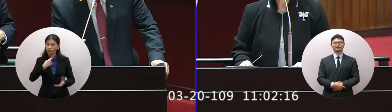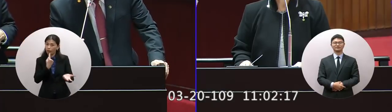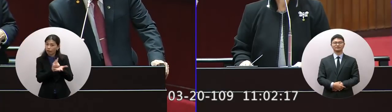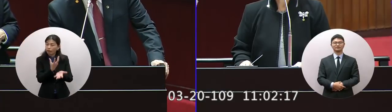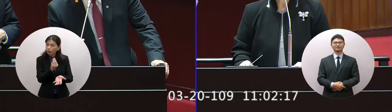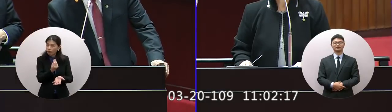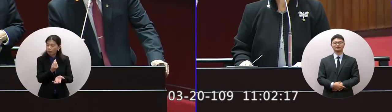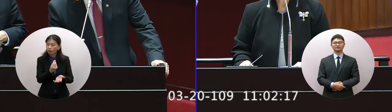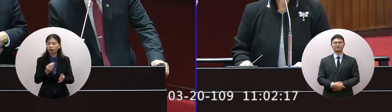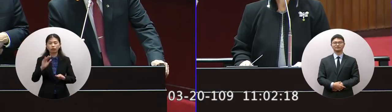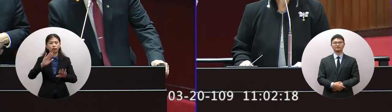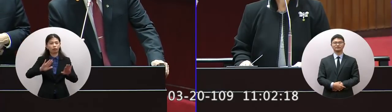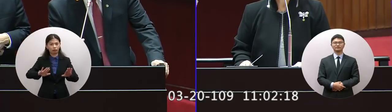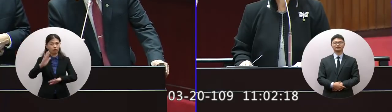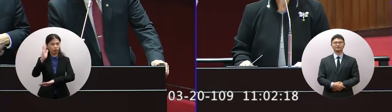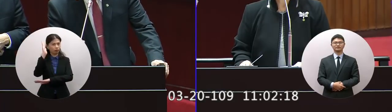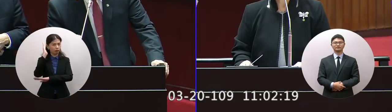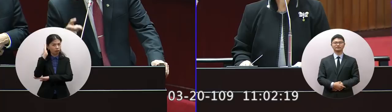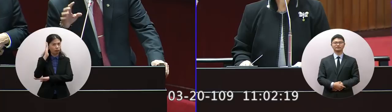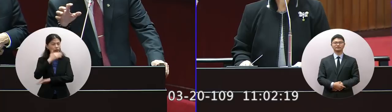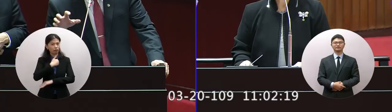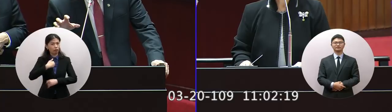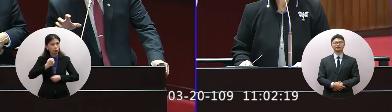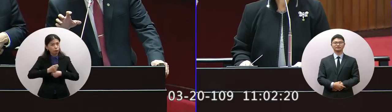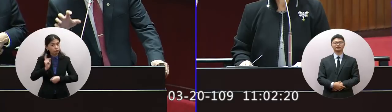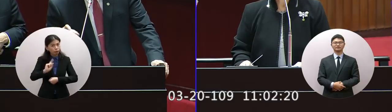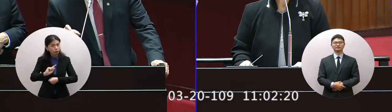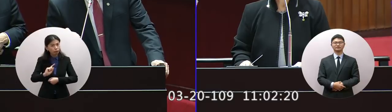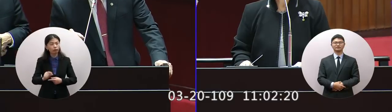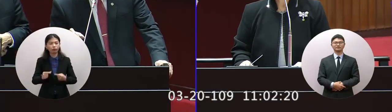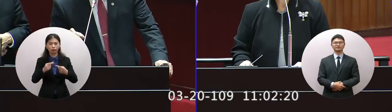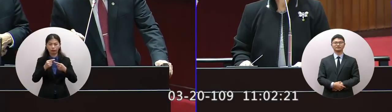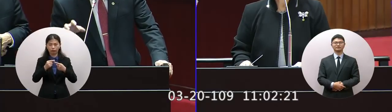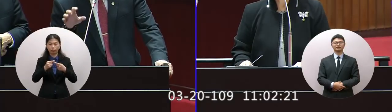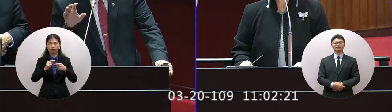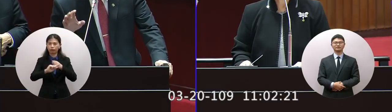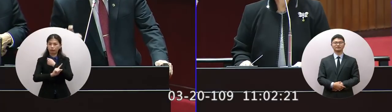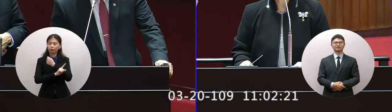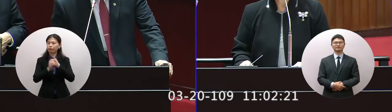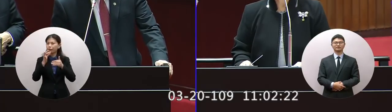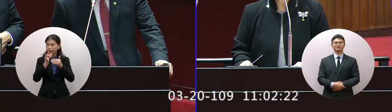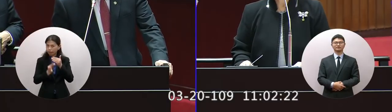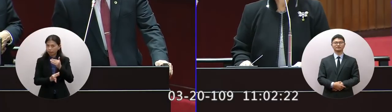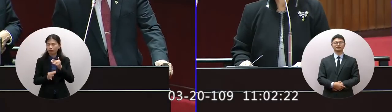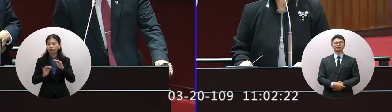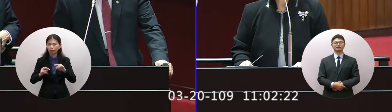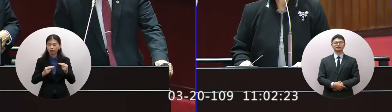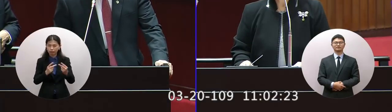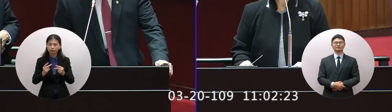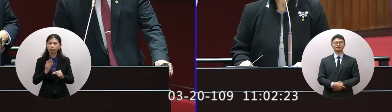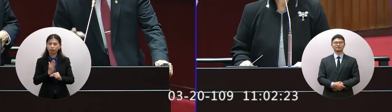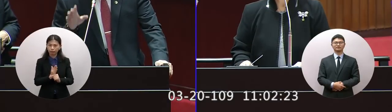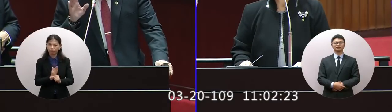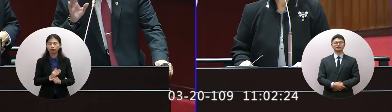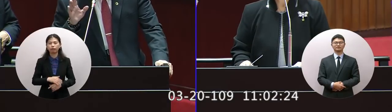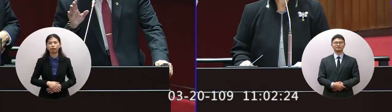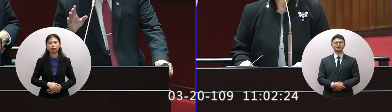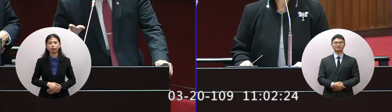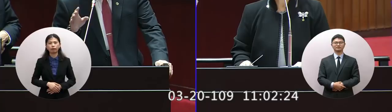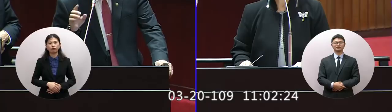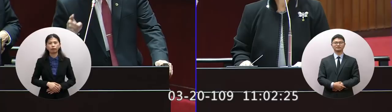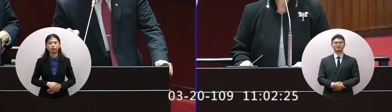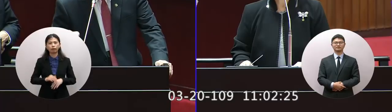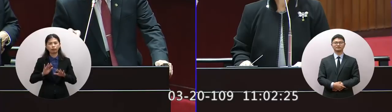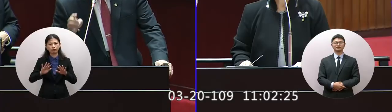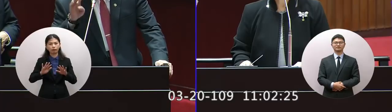政府可以做的第一 有一些法規現在修正現在已經